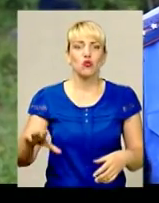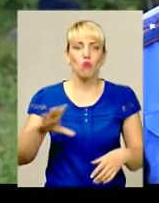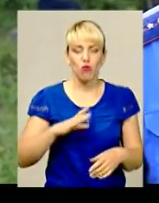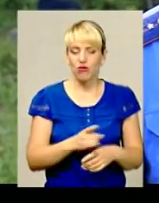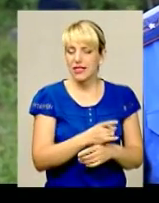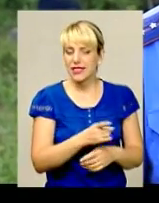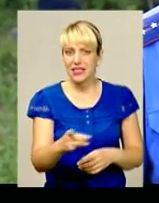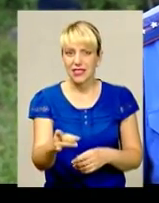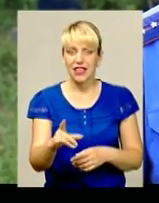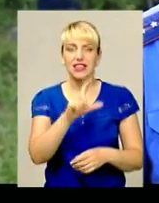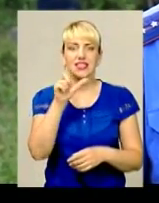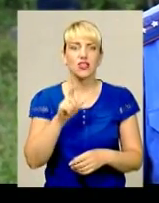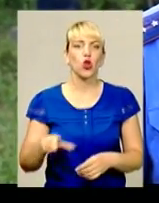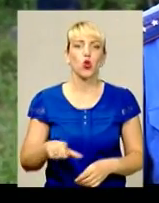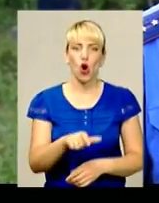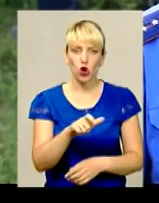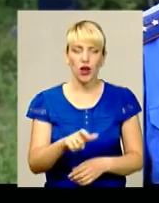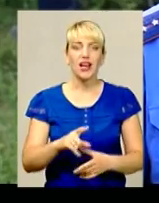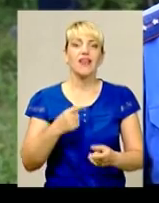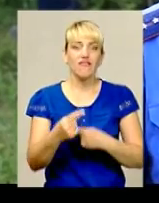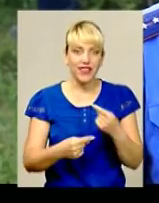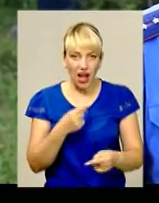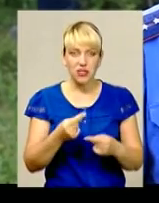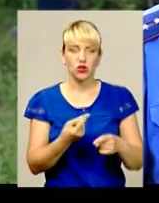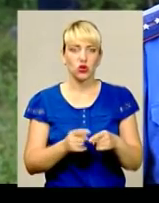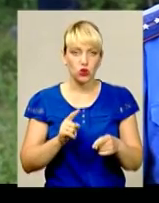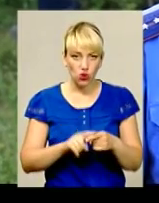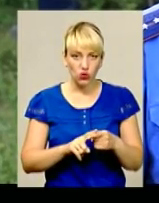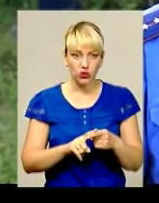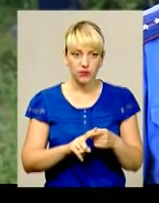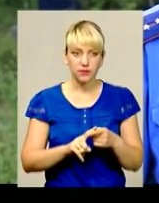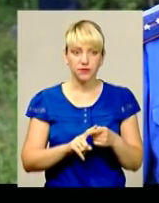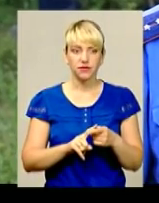з'їхати з дороги. І внаслідок цього